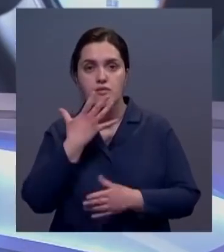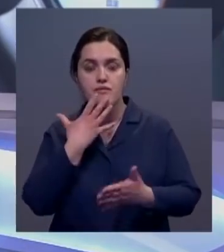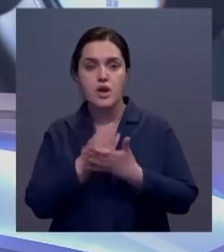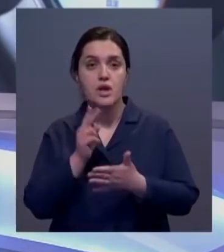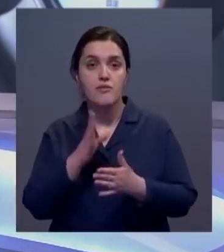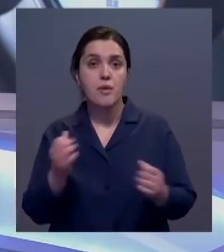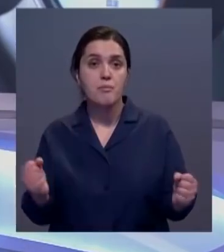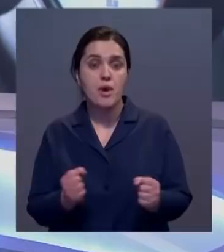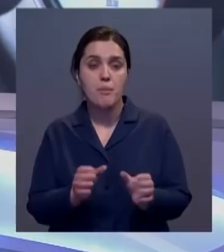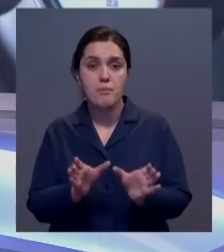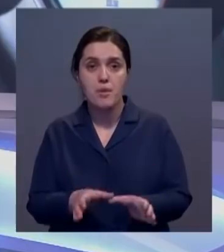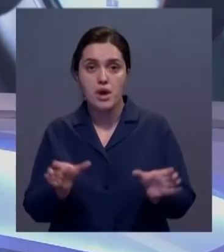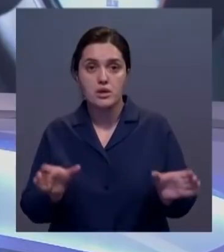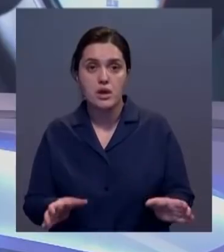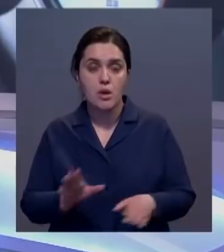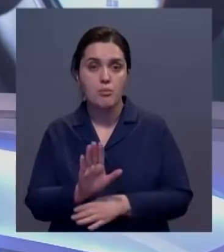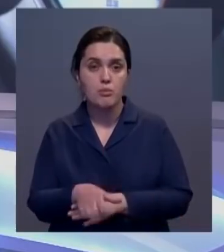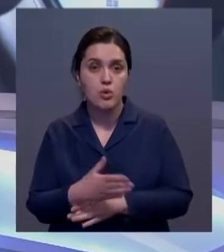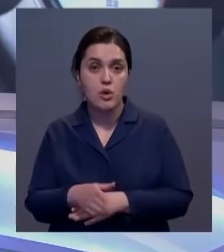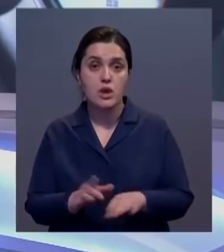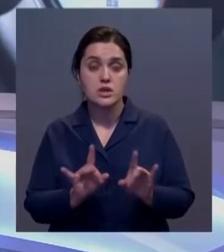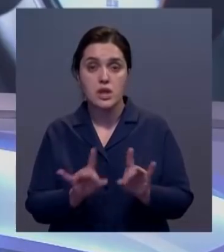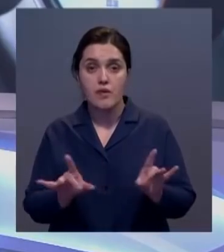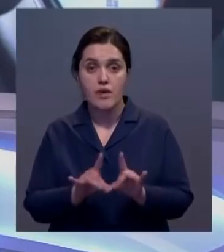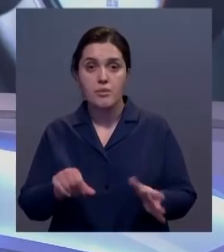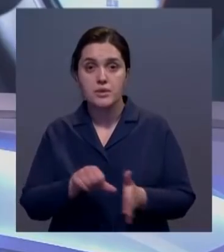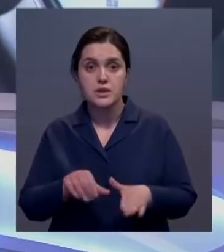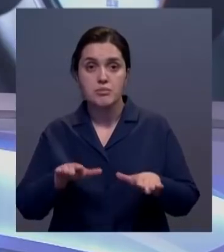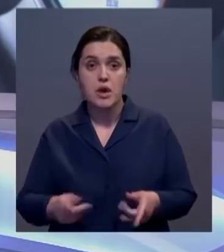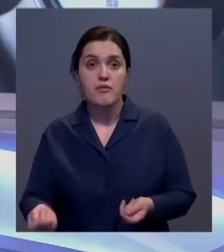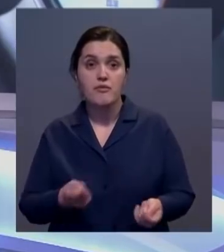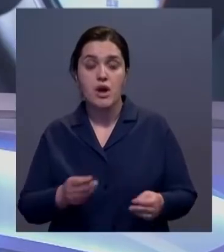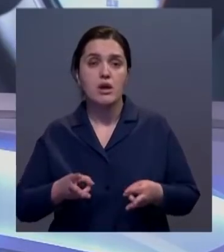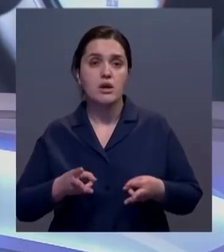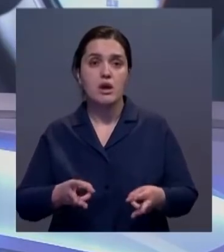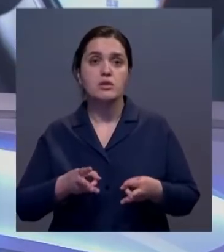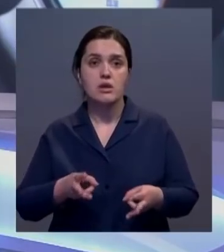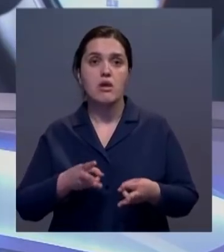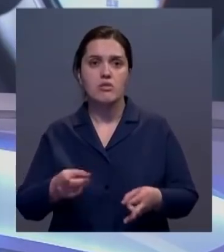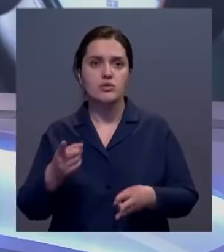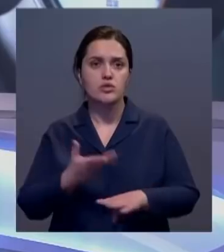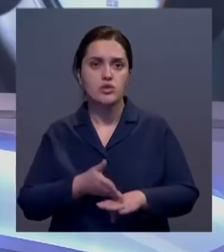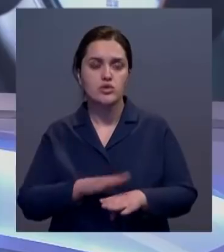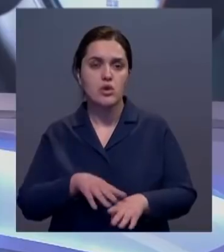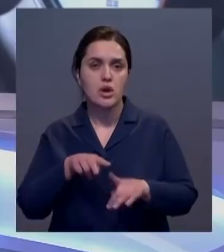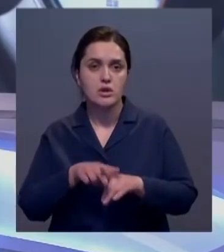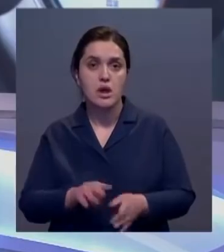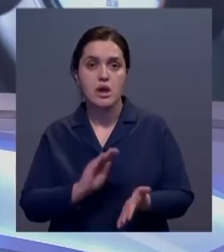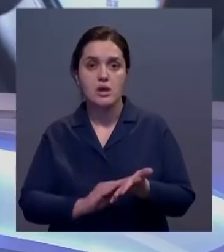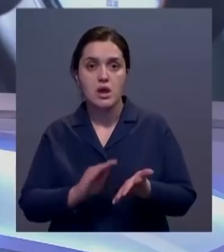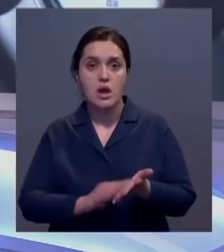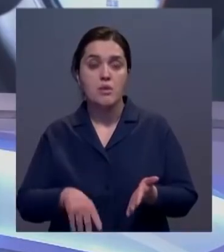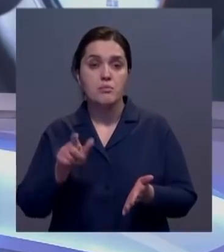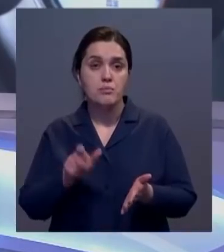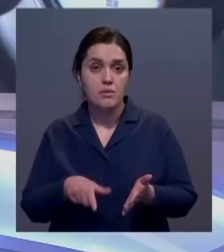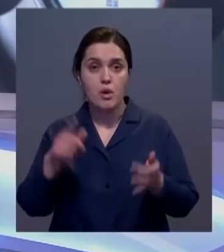Морозы, батареи совсем их не греют. По словам представителей местных властей, котельные не справляются с нагрузкой. Наш корреспондент Гульнар